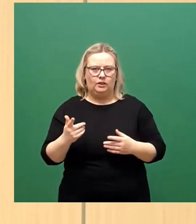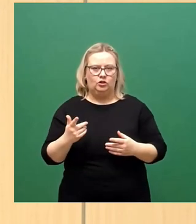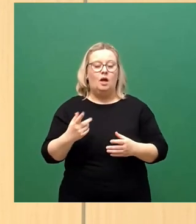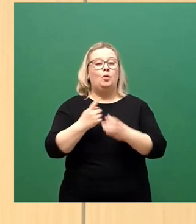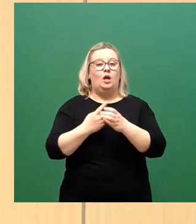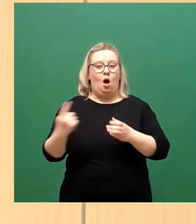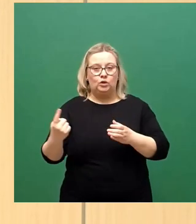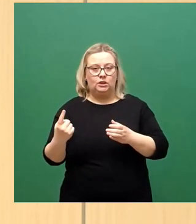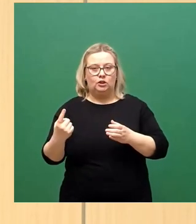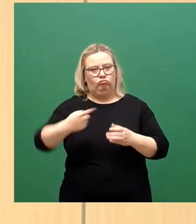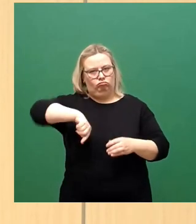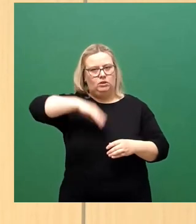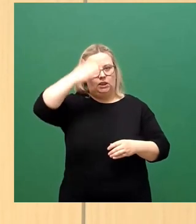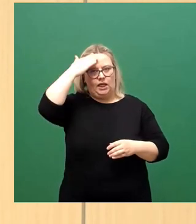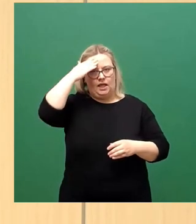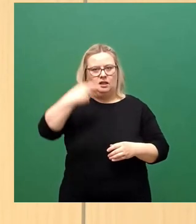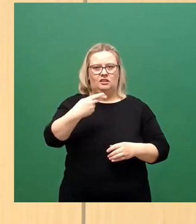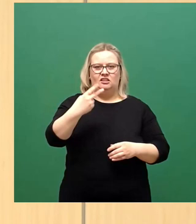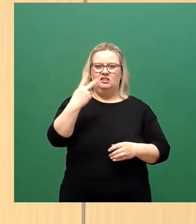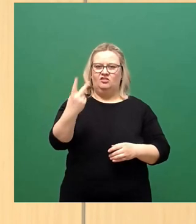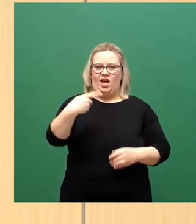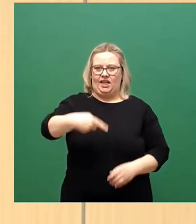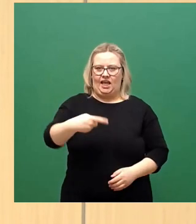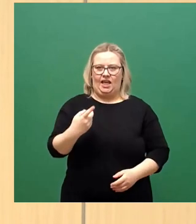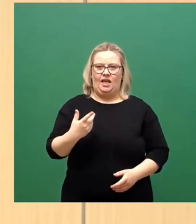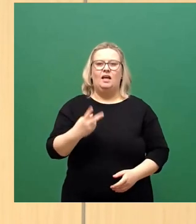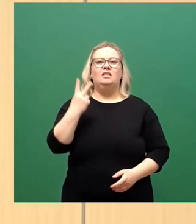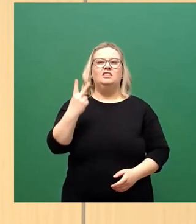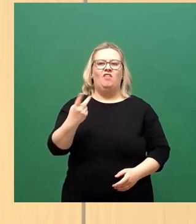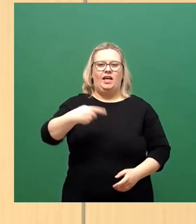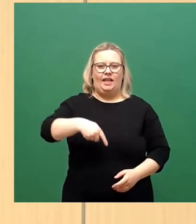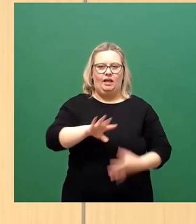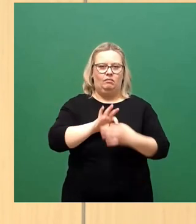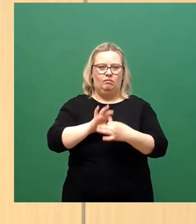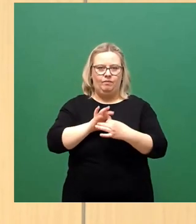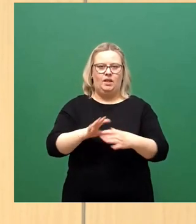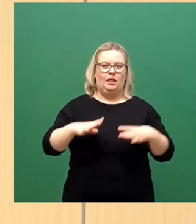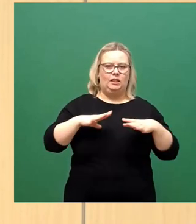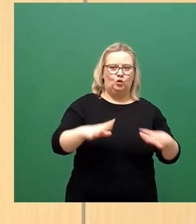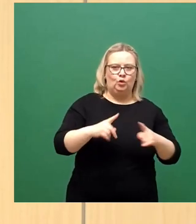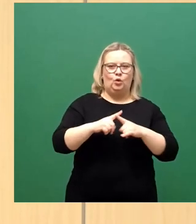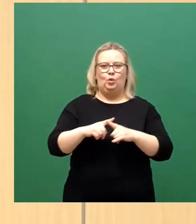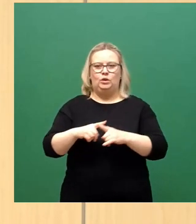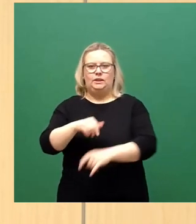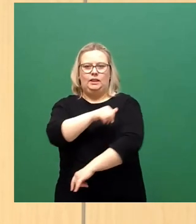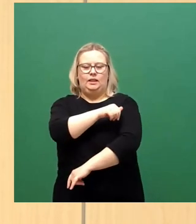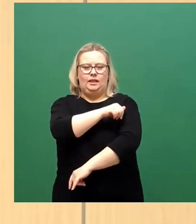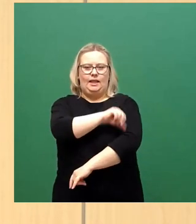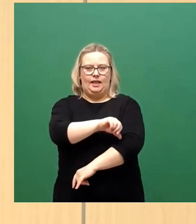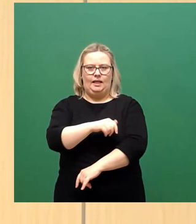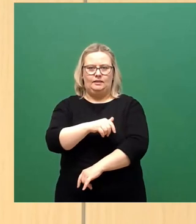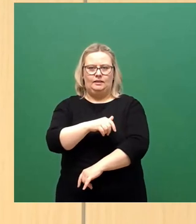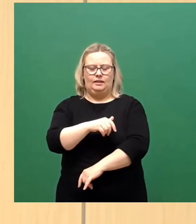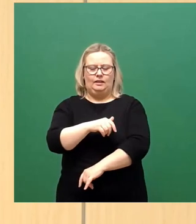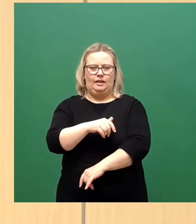wir ziemlich gut. 2G, wir haben es schon gehört. 2G bezieht sich darauf, Gesunde und Genesene und Geimpfte,